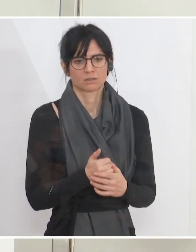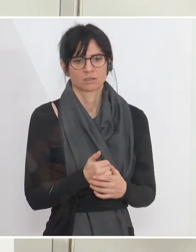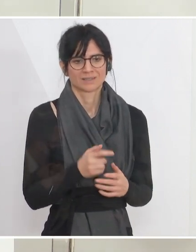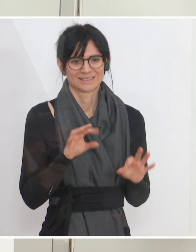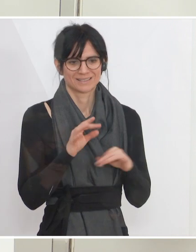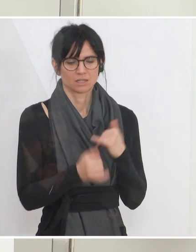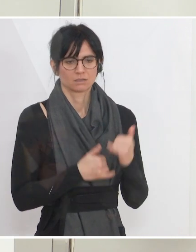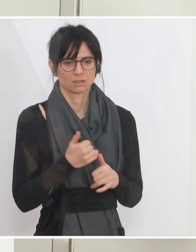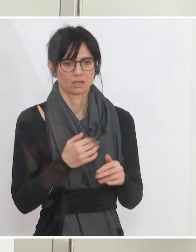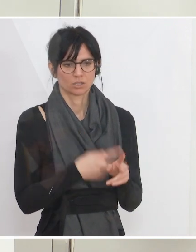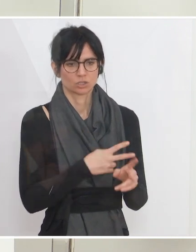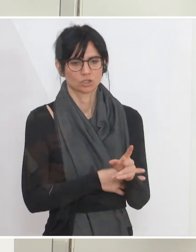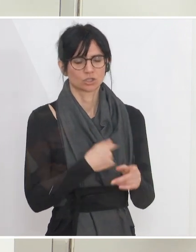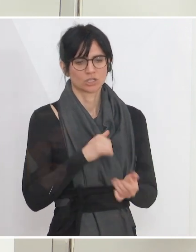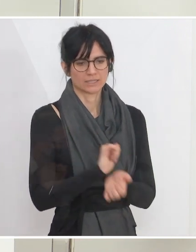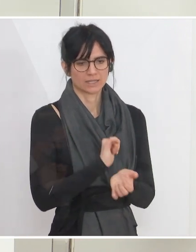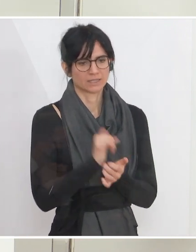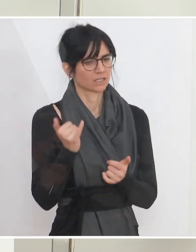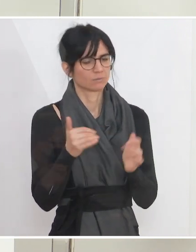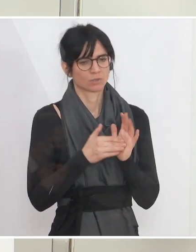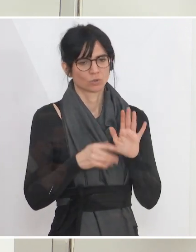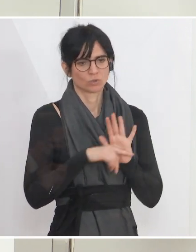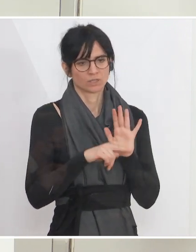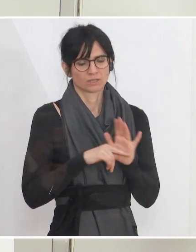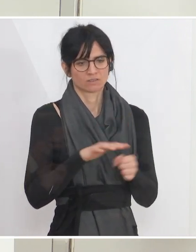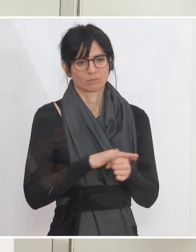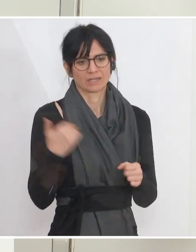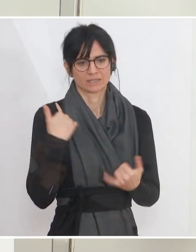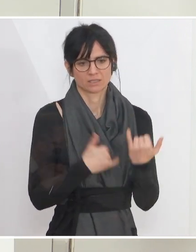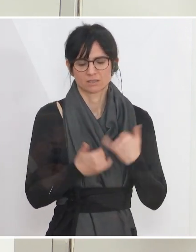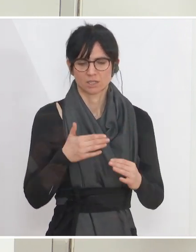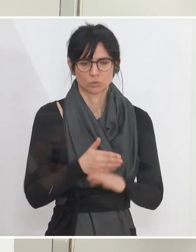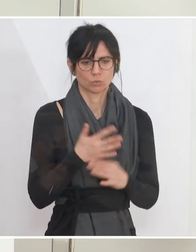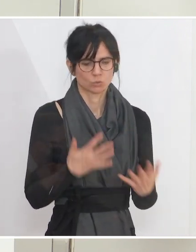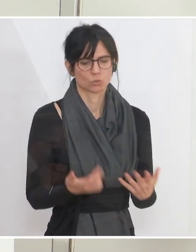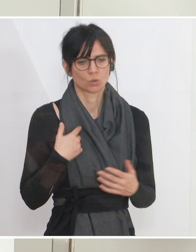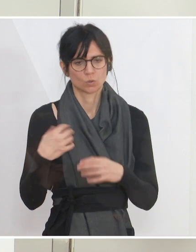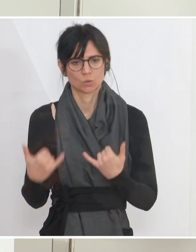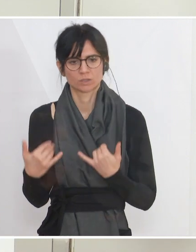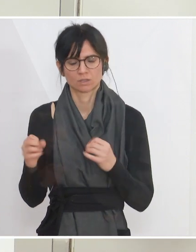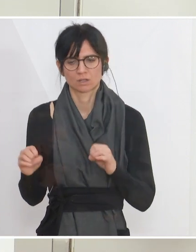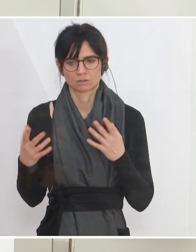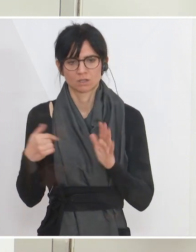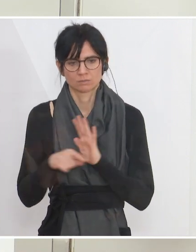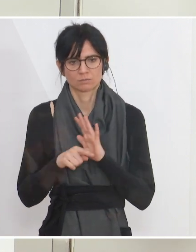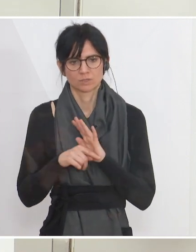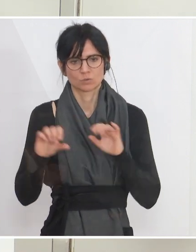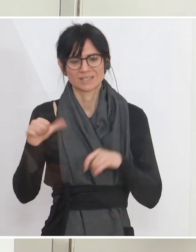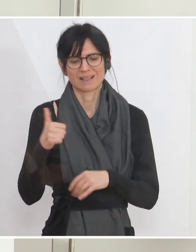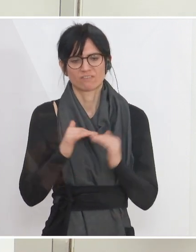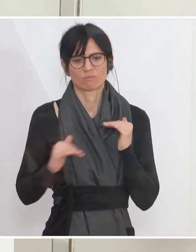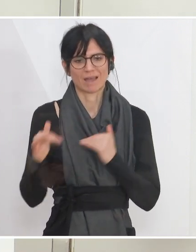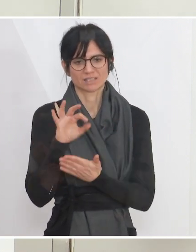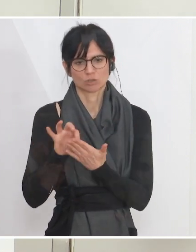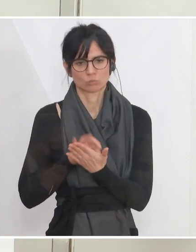zehnjährigen Staatsanleihen noch immer im negativen Bereich. Das war das ganze letzte Jahr hindurch so. Heute aktuell minus elf Basispunkte.